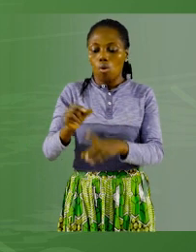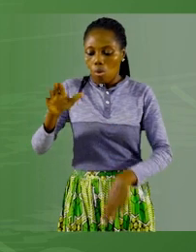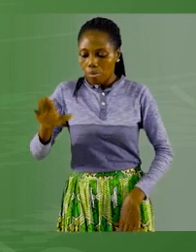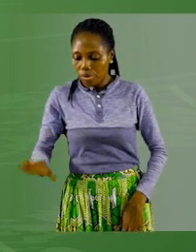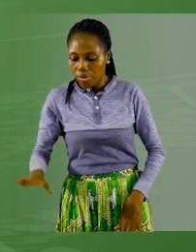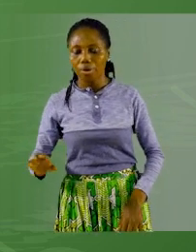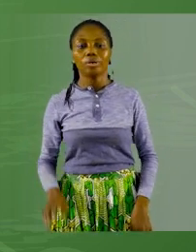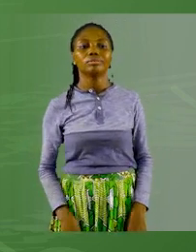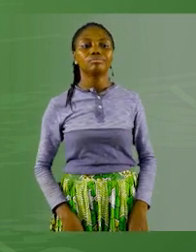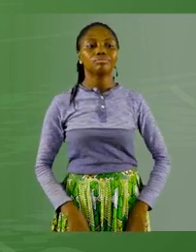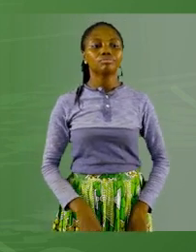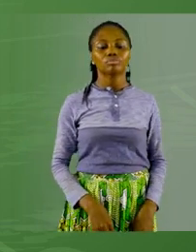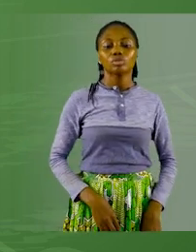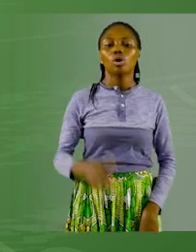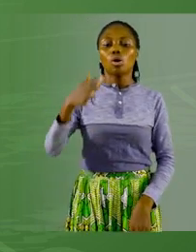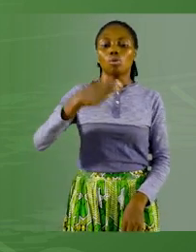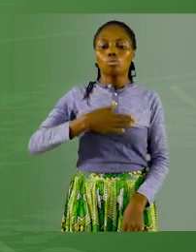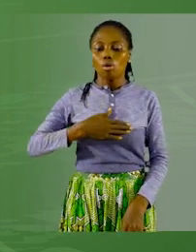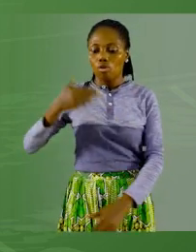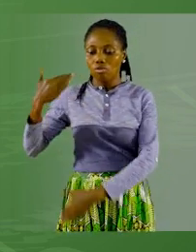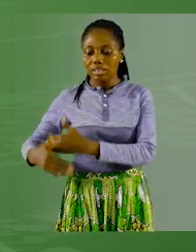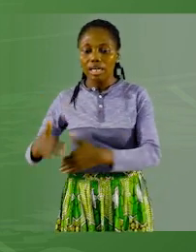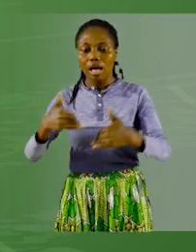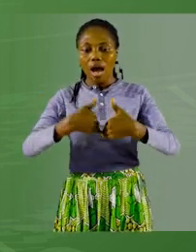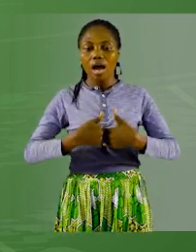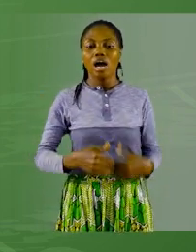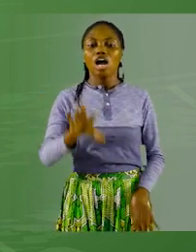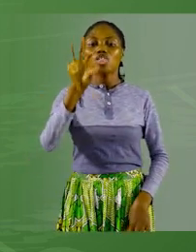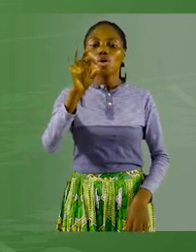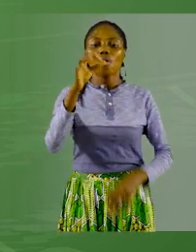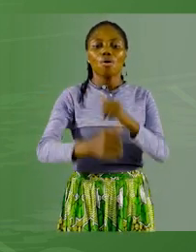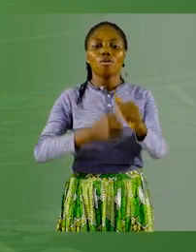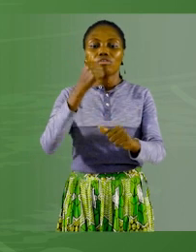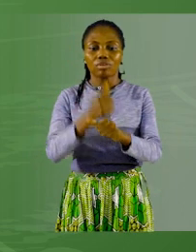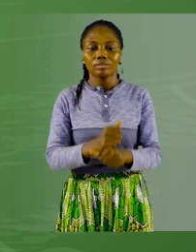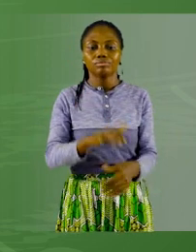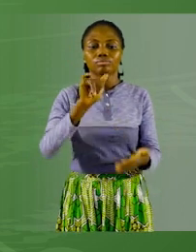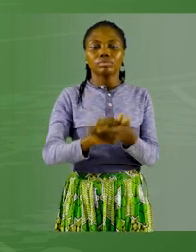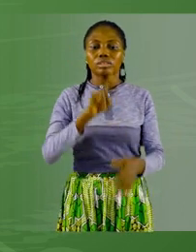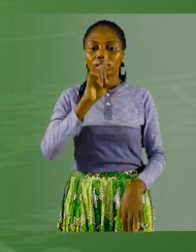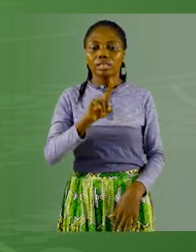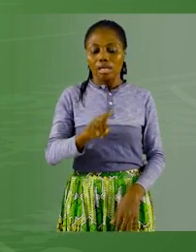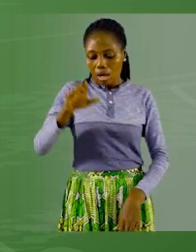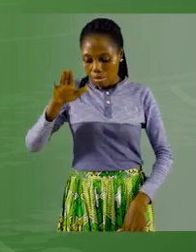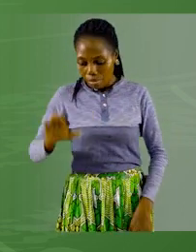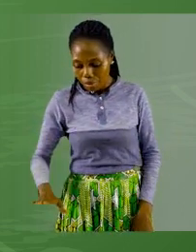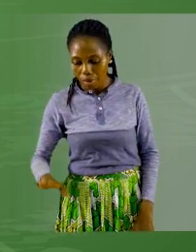Une phrase avec un mineur. Mon voisin a 9 ans. C'est un mineur.